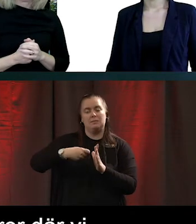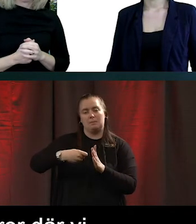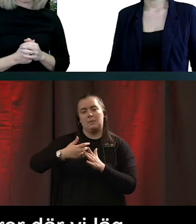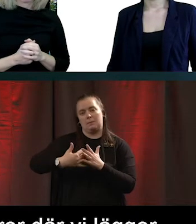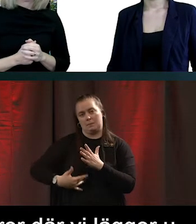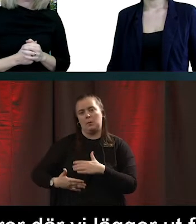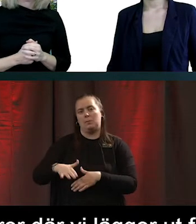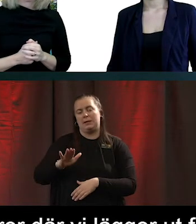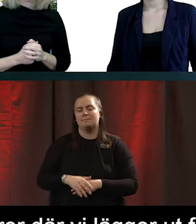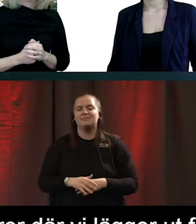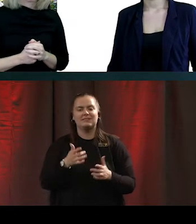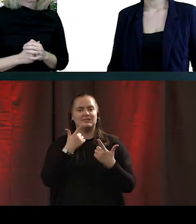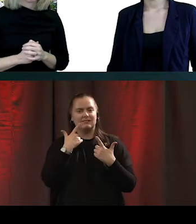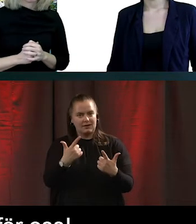oss.